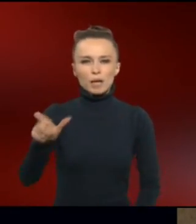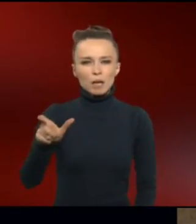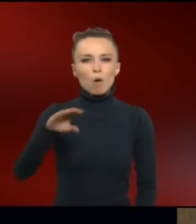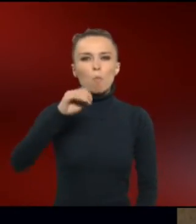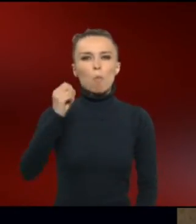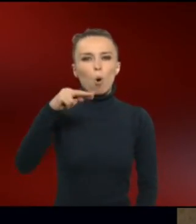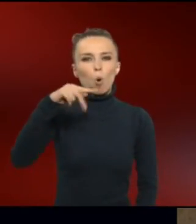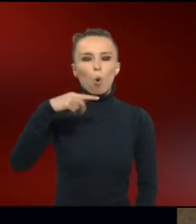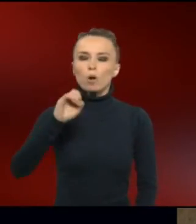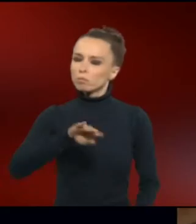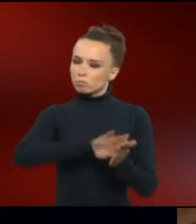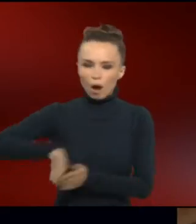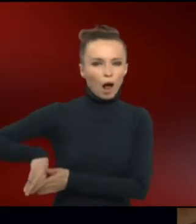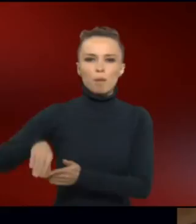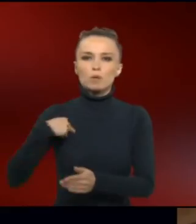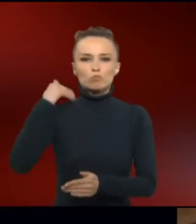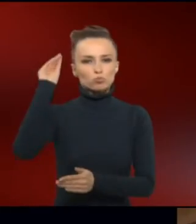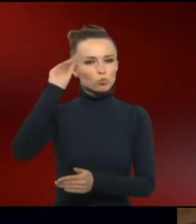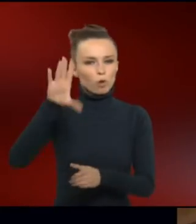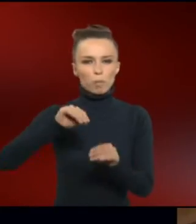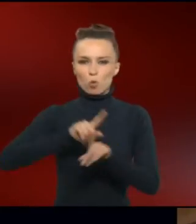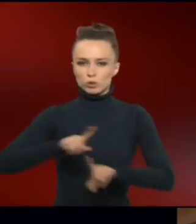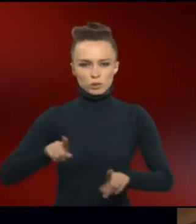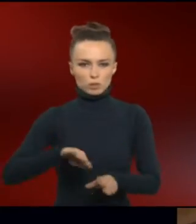endgültig und wird ihn nicht mehr verwenden.